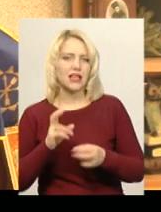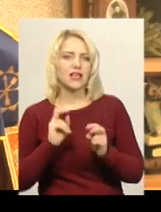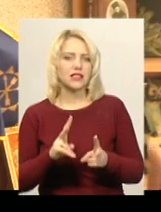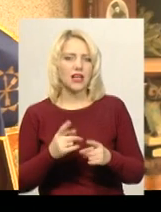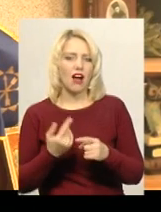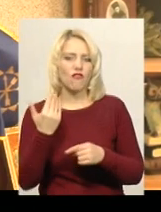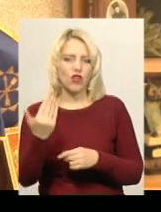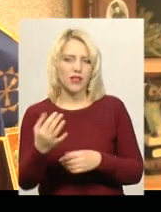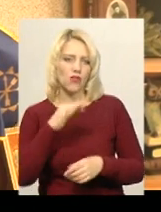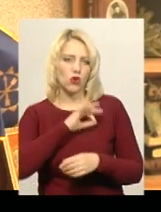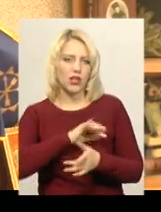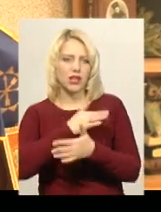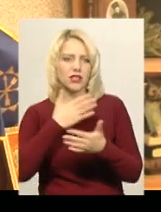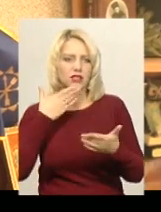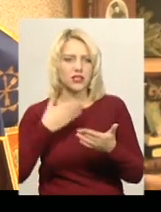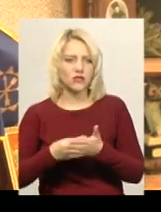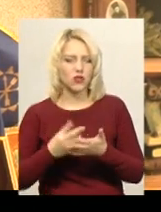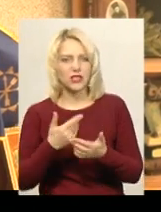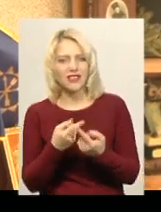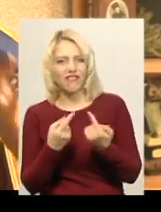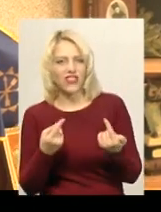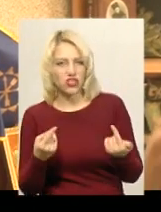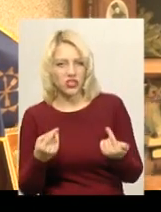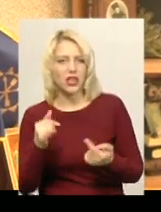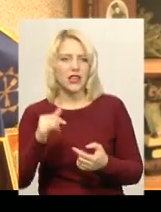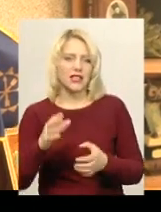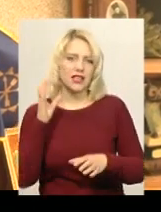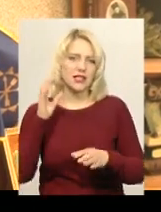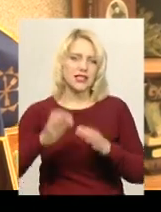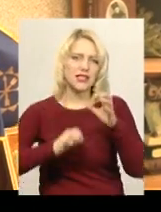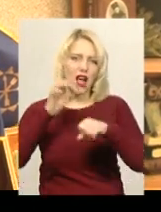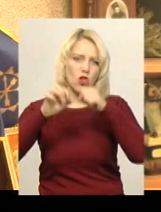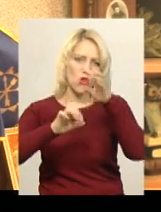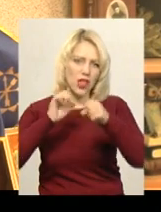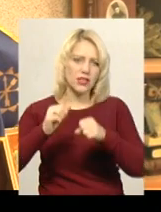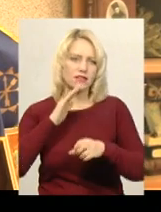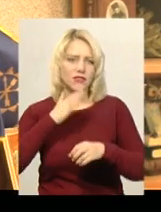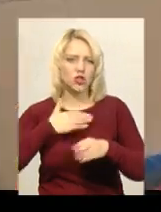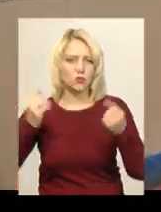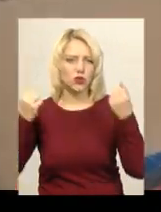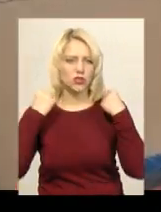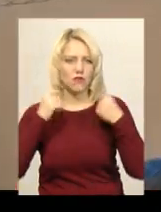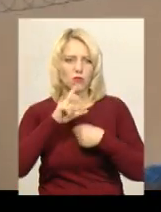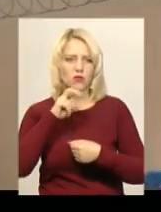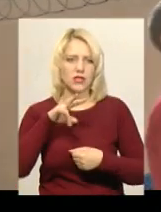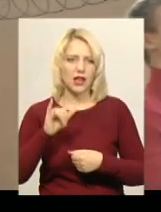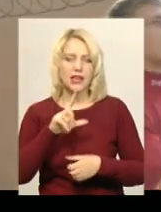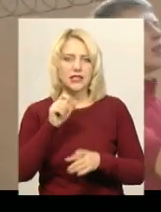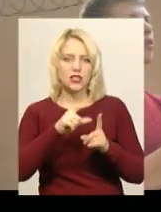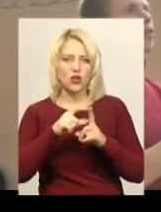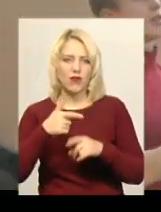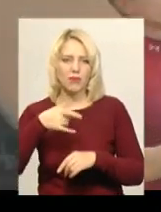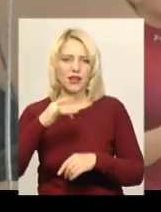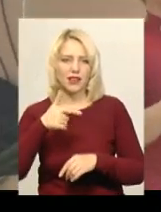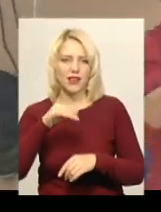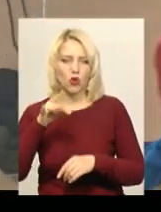використовують різні свої фішки, скалолазання і так далі в нашому спортивному залі. За словами Ольги Горенко,